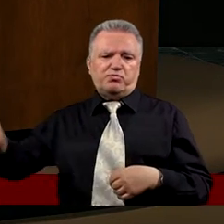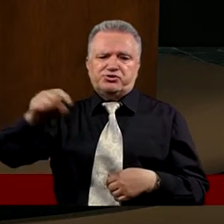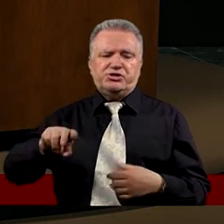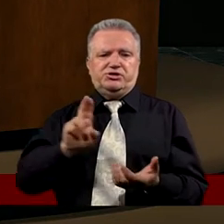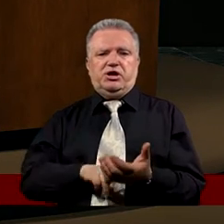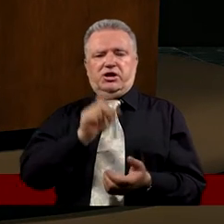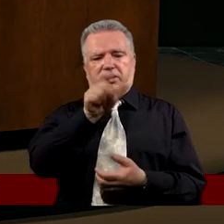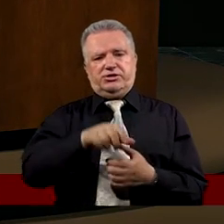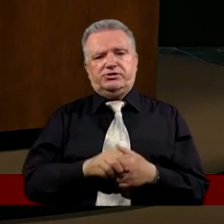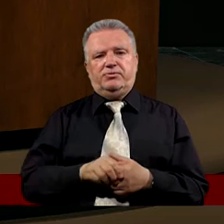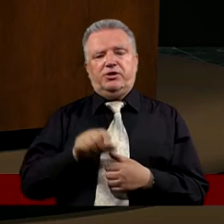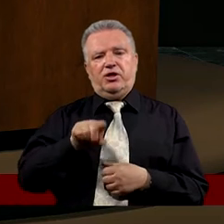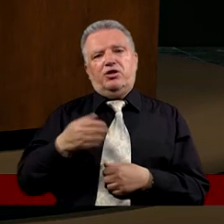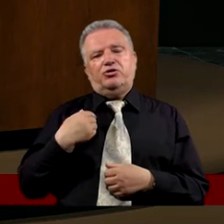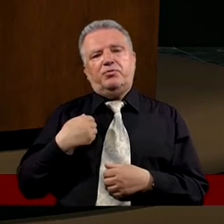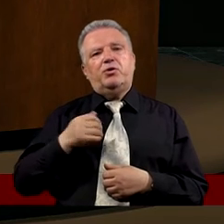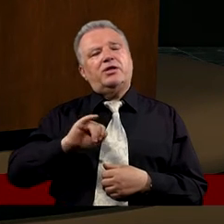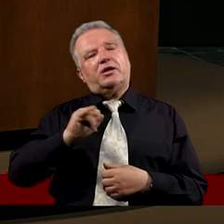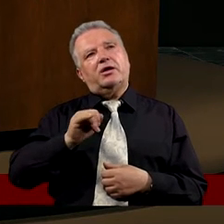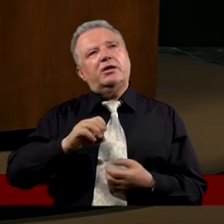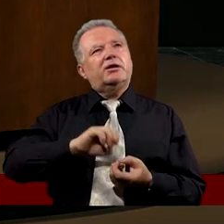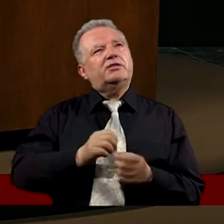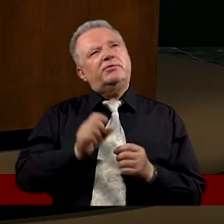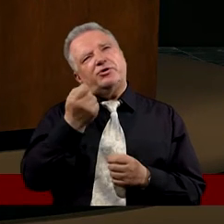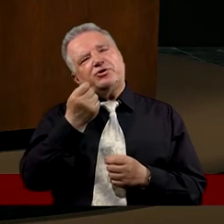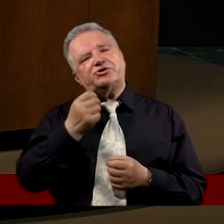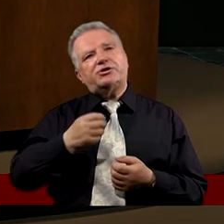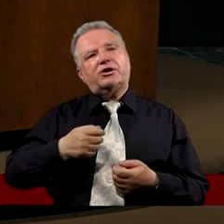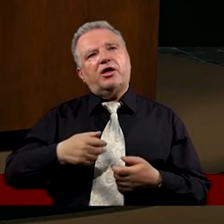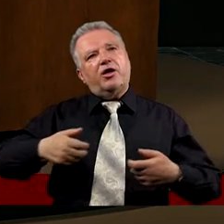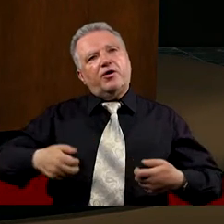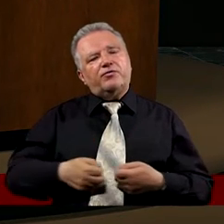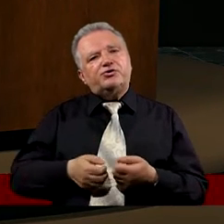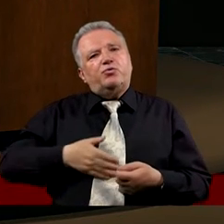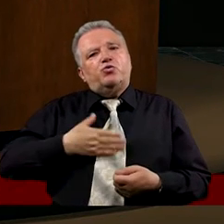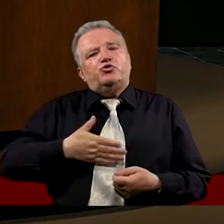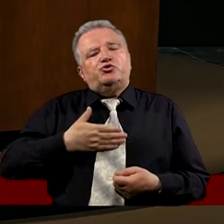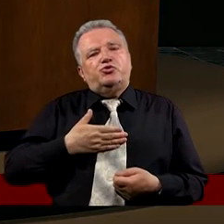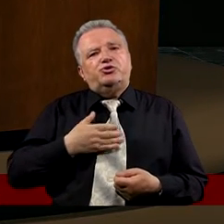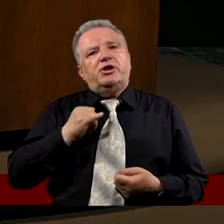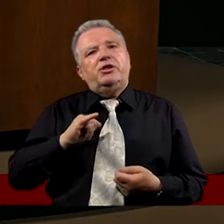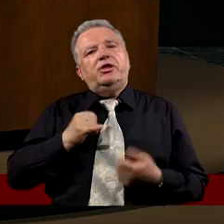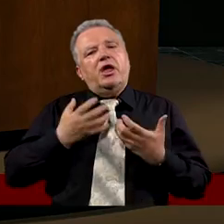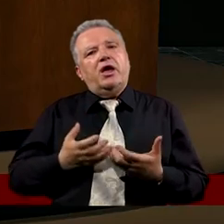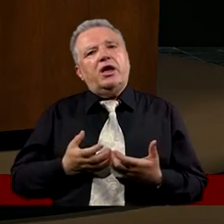Panie To była jakby troszeczkę może I współczucie Ale też chęć sterowania